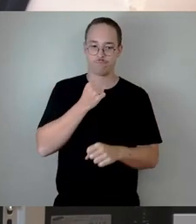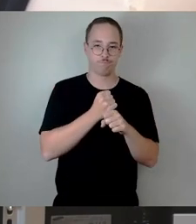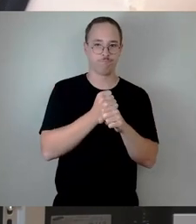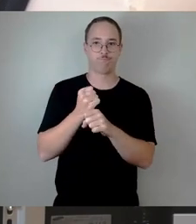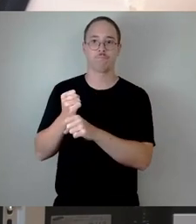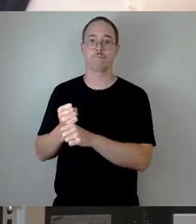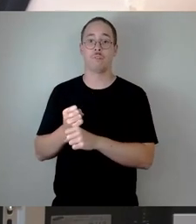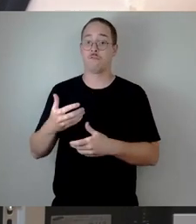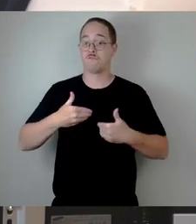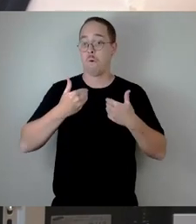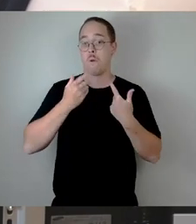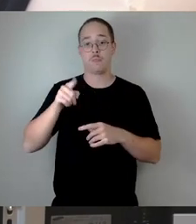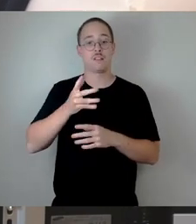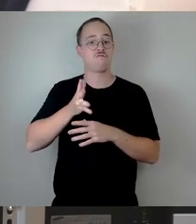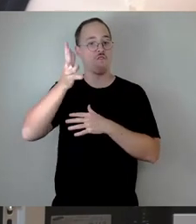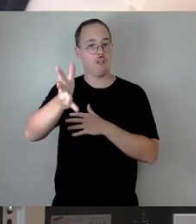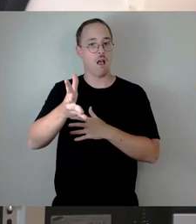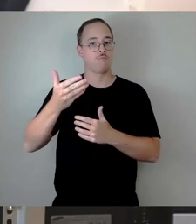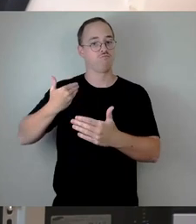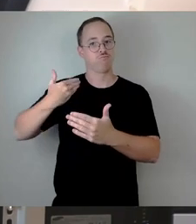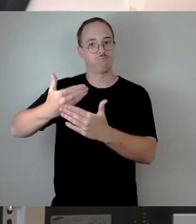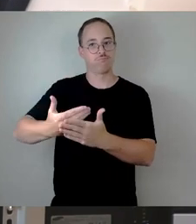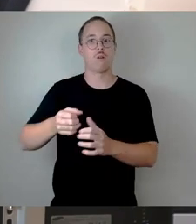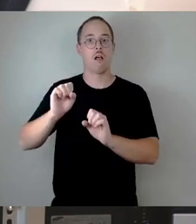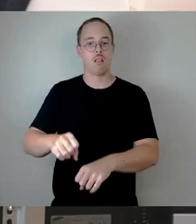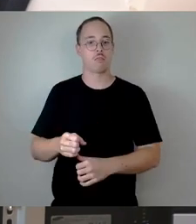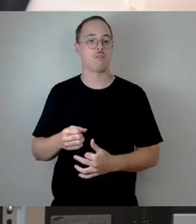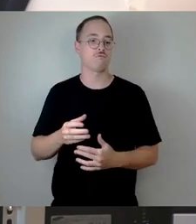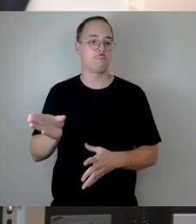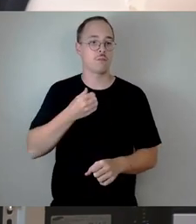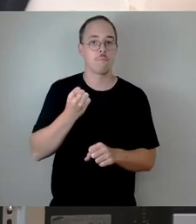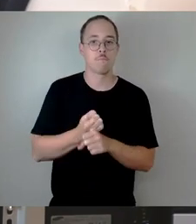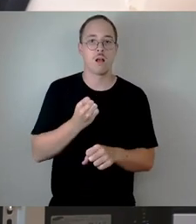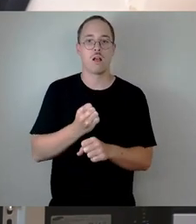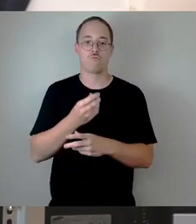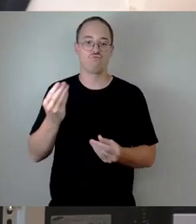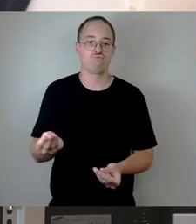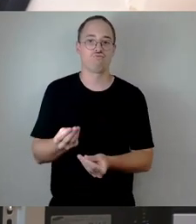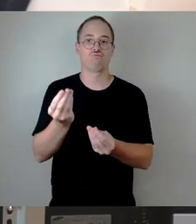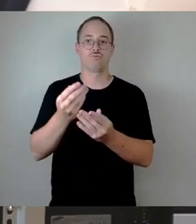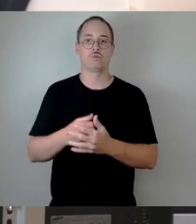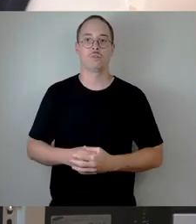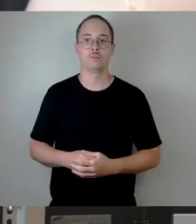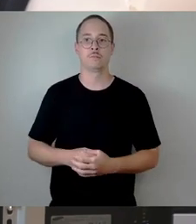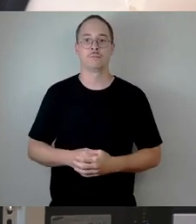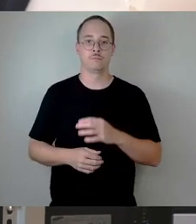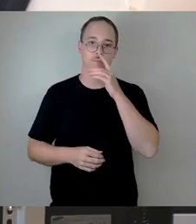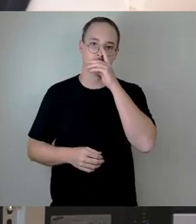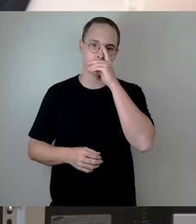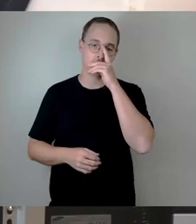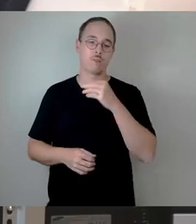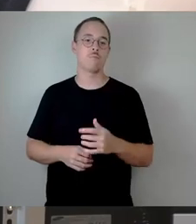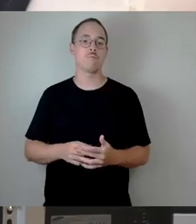daran mitwirken können, dürfen ein paar Prozente des Potenzials unserer Stadt Dresden herauszukitzeln.